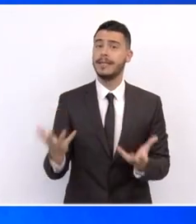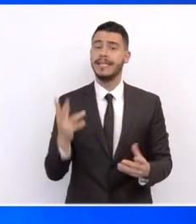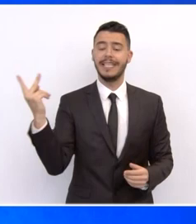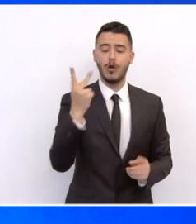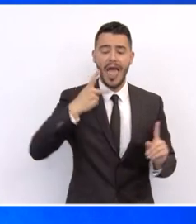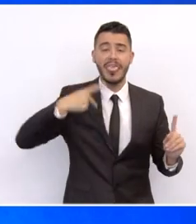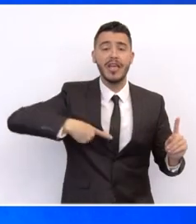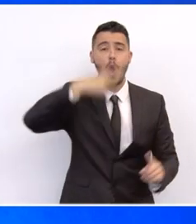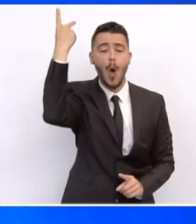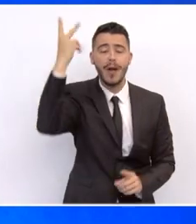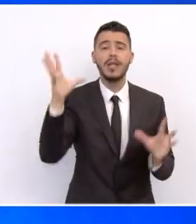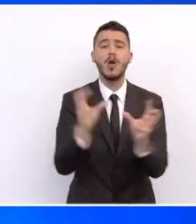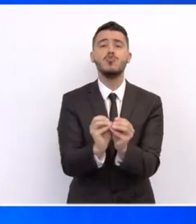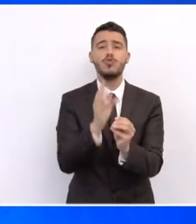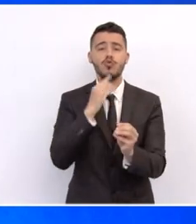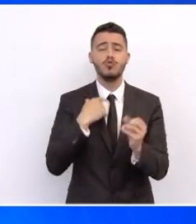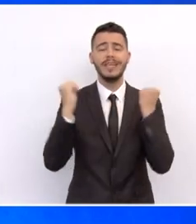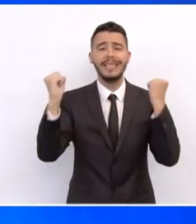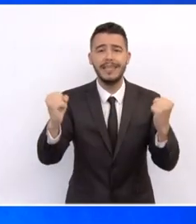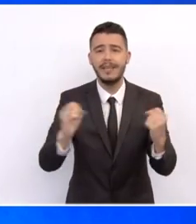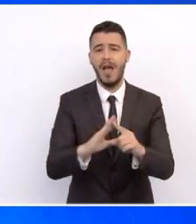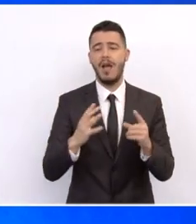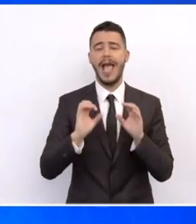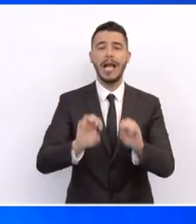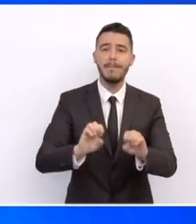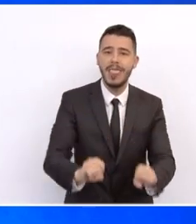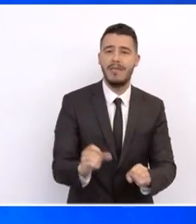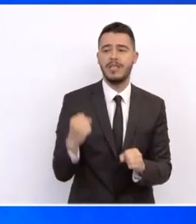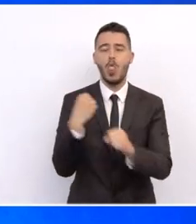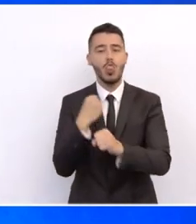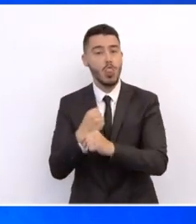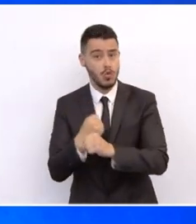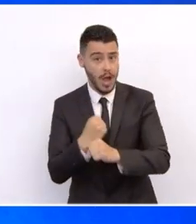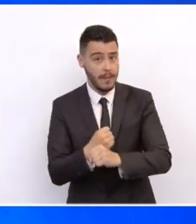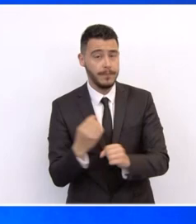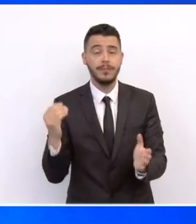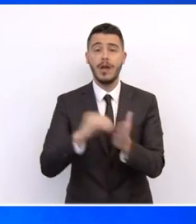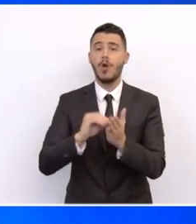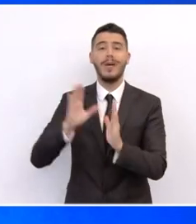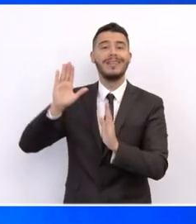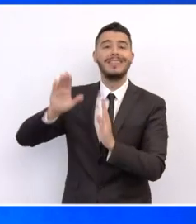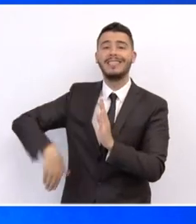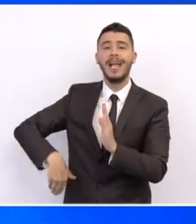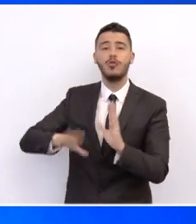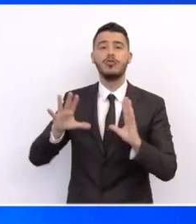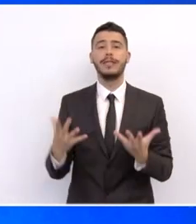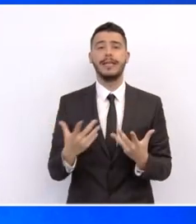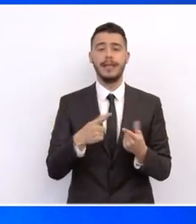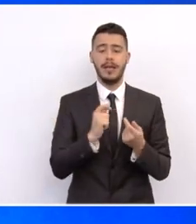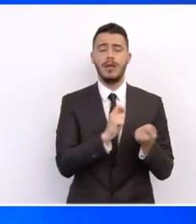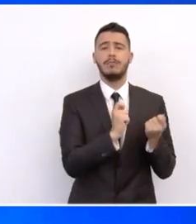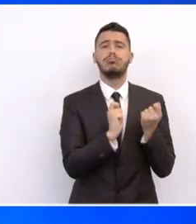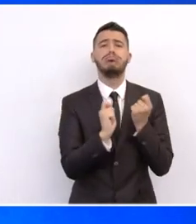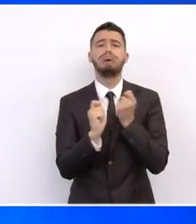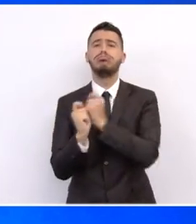Δικαιωμάτων στην υγεία, την κοινωνική αλληλεγγύη, την εκπαίδευση και την απασχόληση και τέλος τον ειδικό στόχο της δίκαιης μετάβασης που αφορά τις